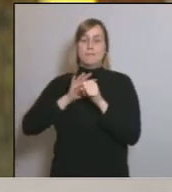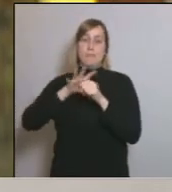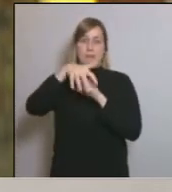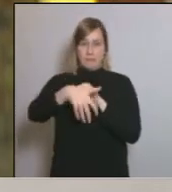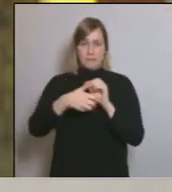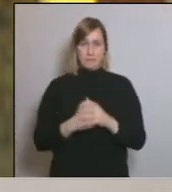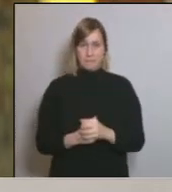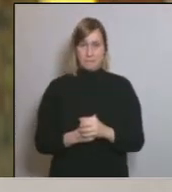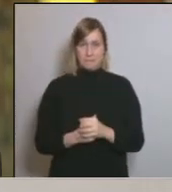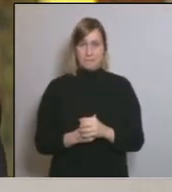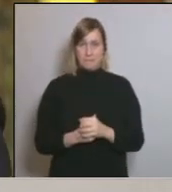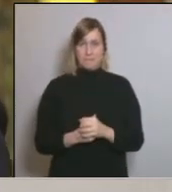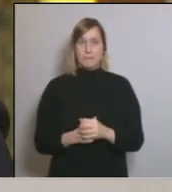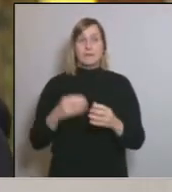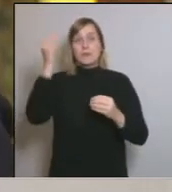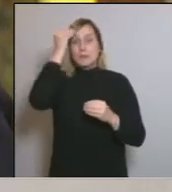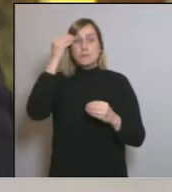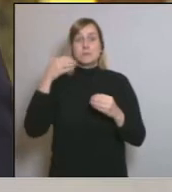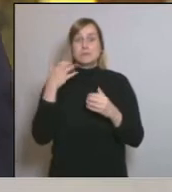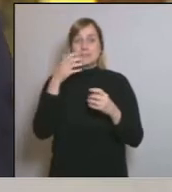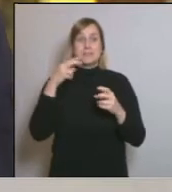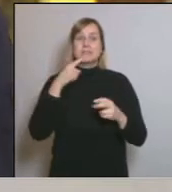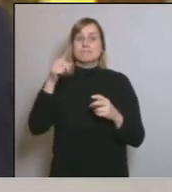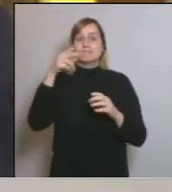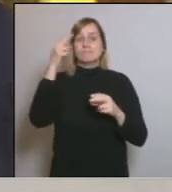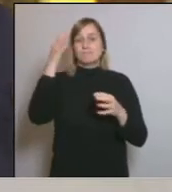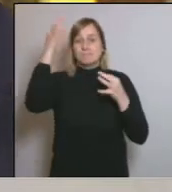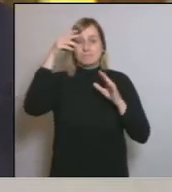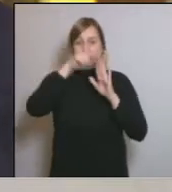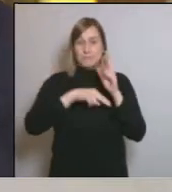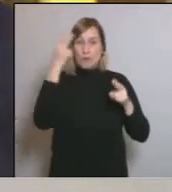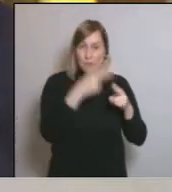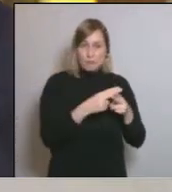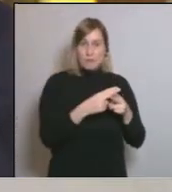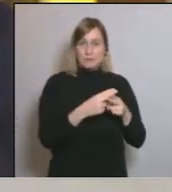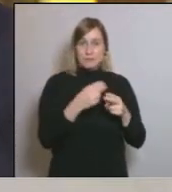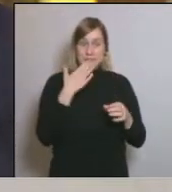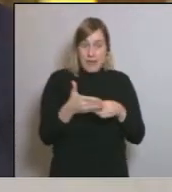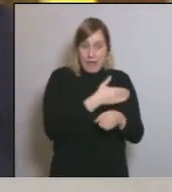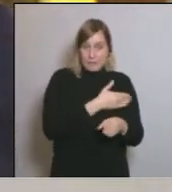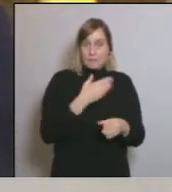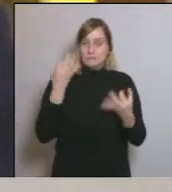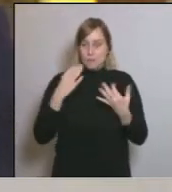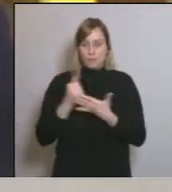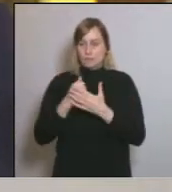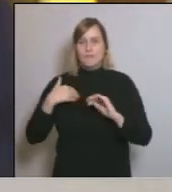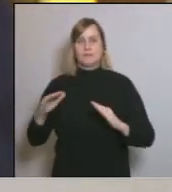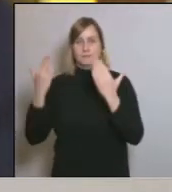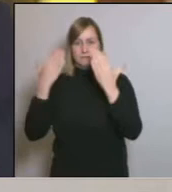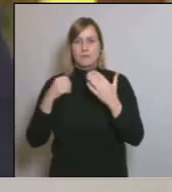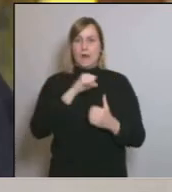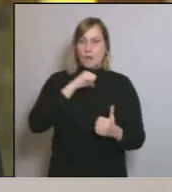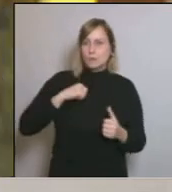abans i quan més dràstiques millor, millor sortirem tots, treballadors, empresaris, autònoms d'aquesta crisi.